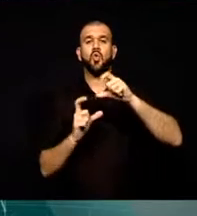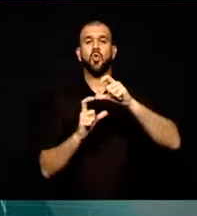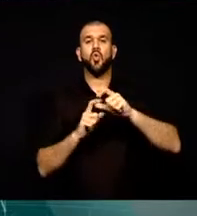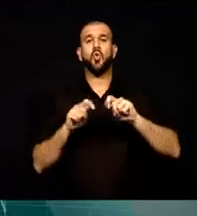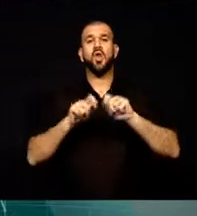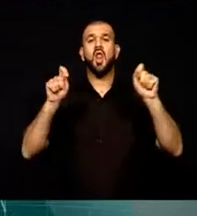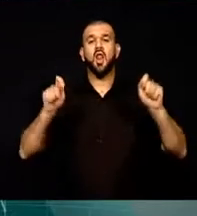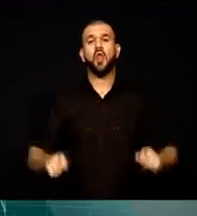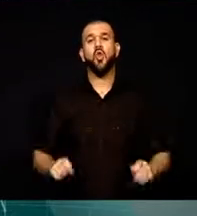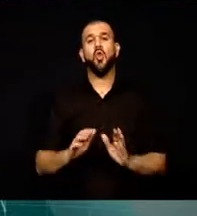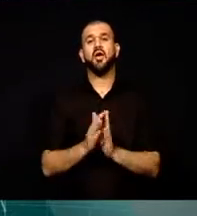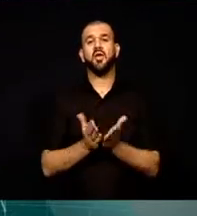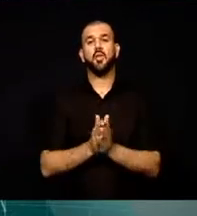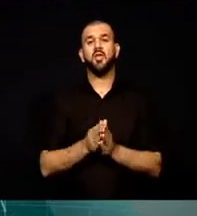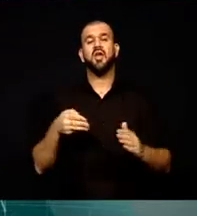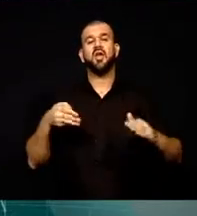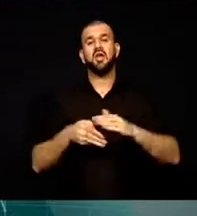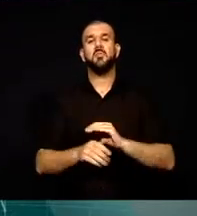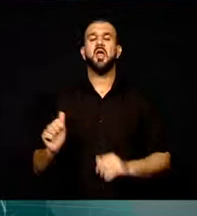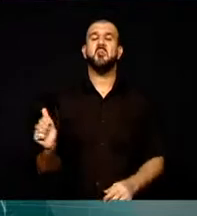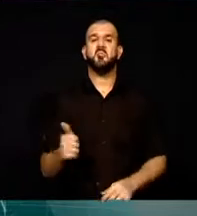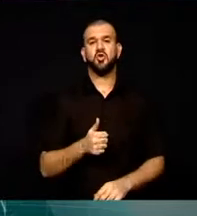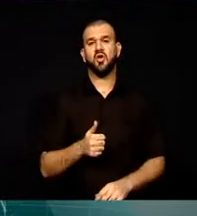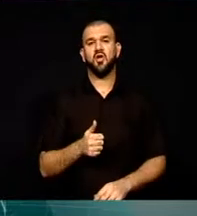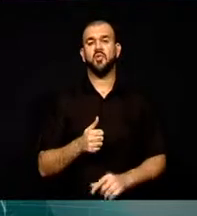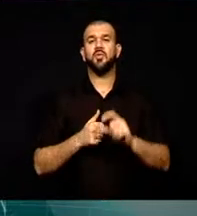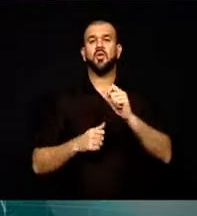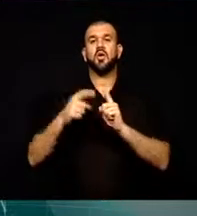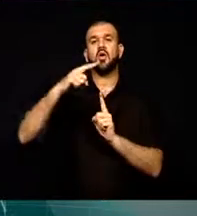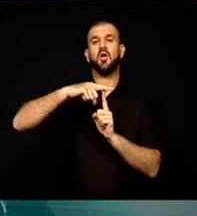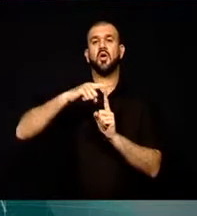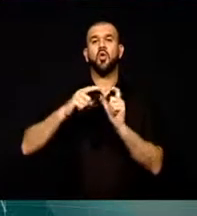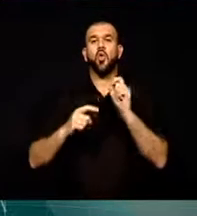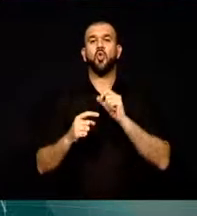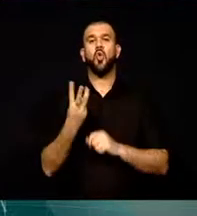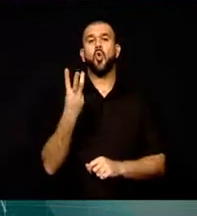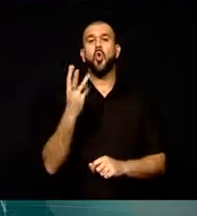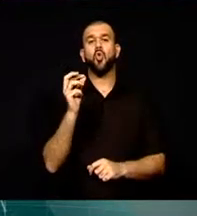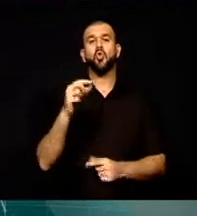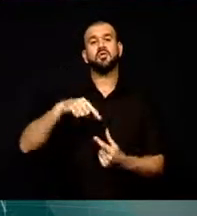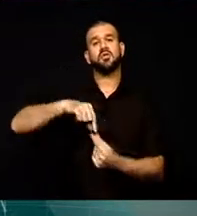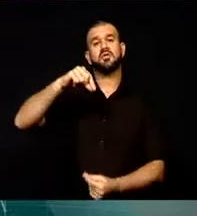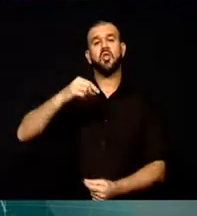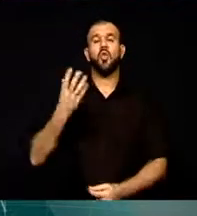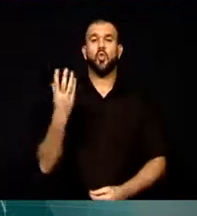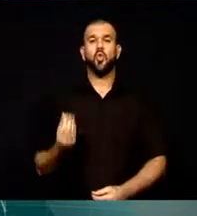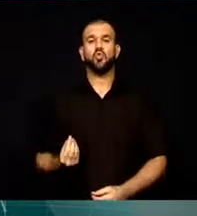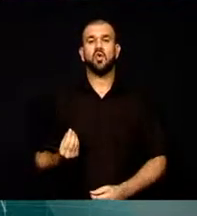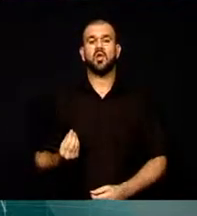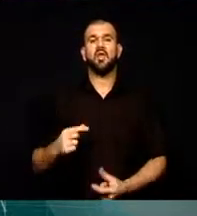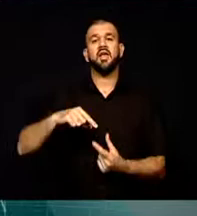Otto, 30 insandan oluşan insan tünelini kaykayıyla geçerek